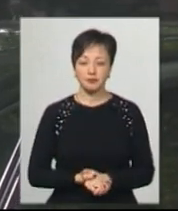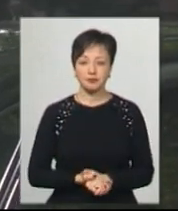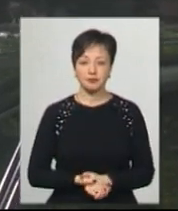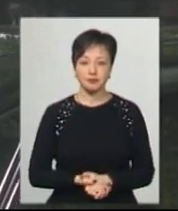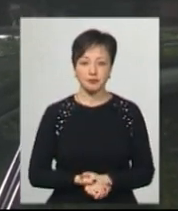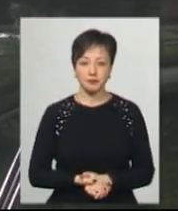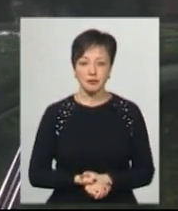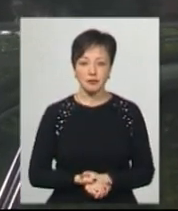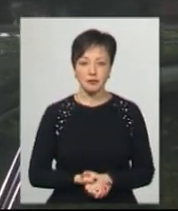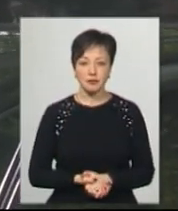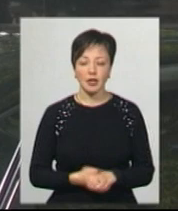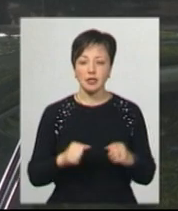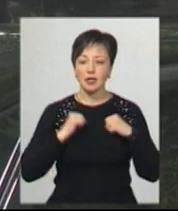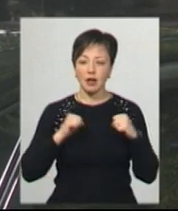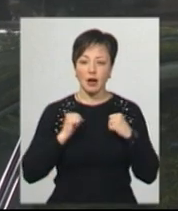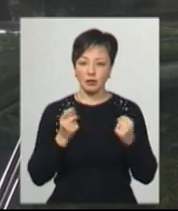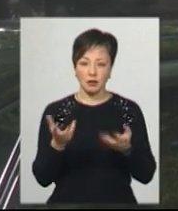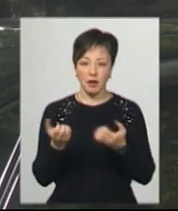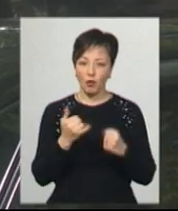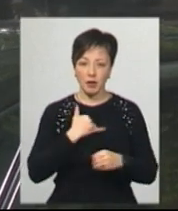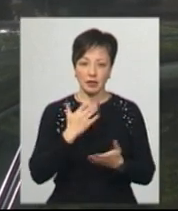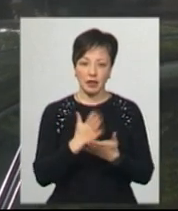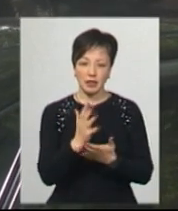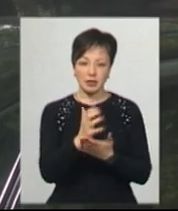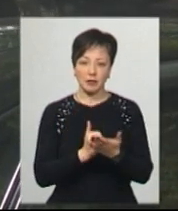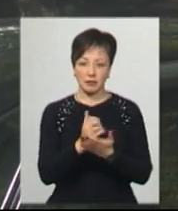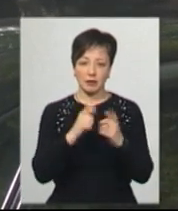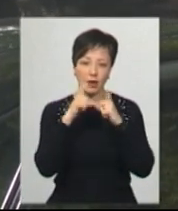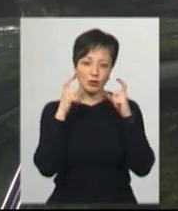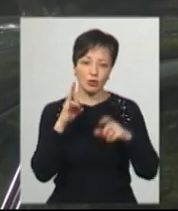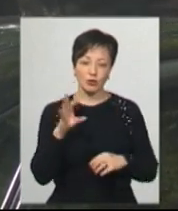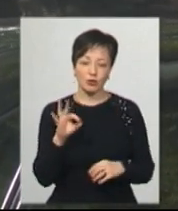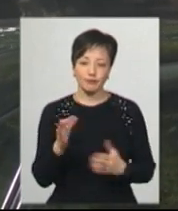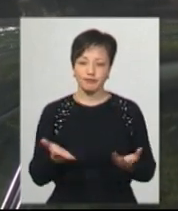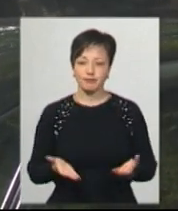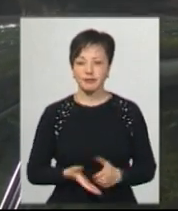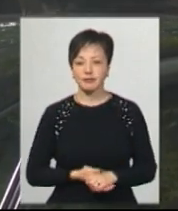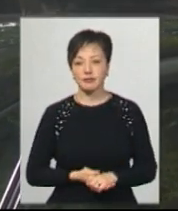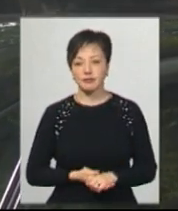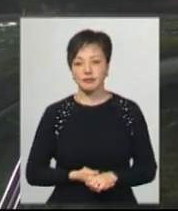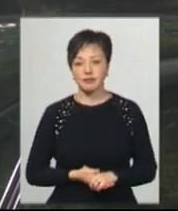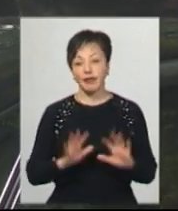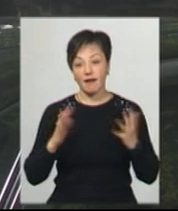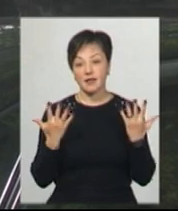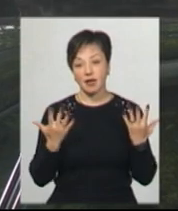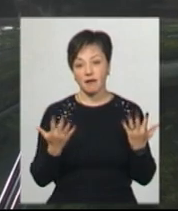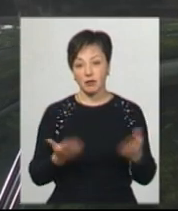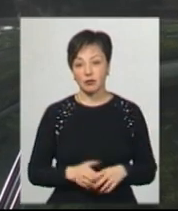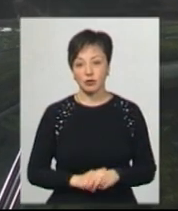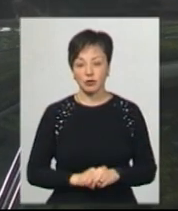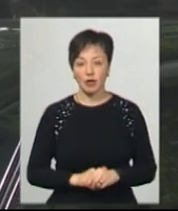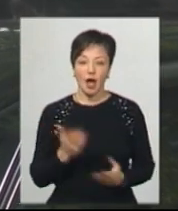маски. Так стараюсь не брати. У мене є в автомобілі, звісно, маски запасні. На всякий випадок,